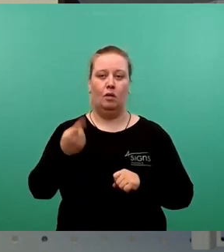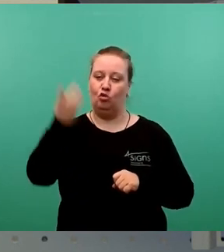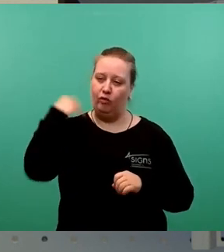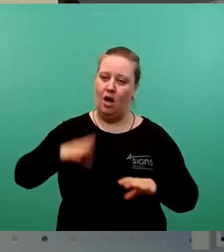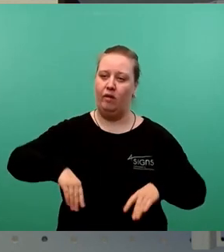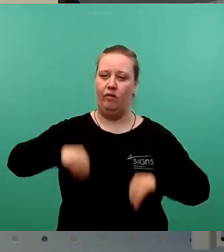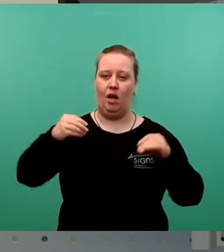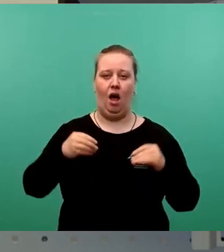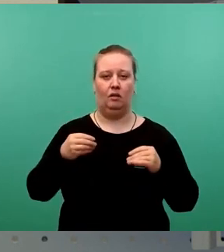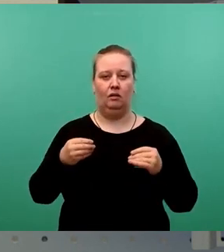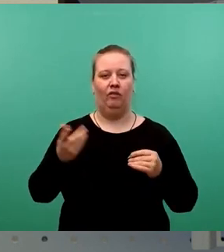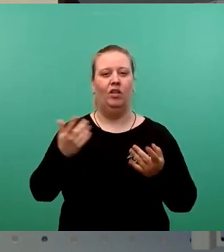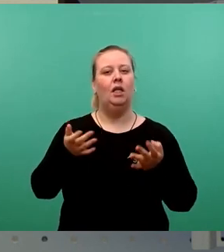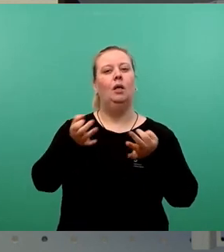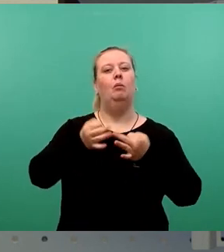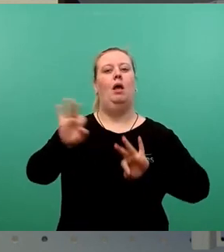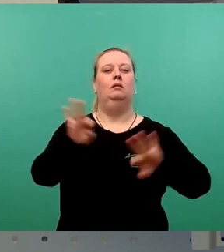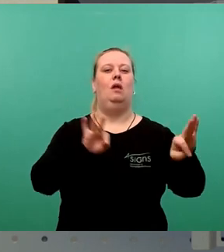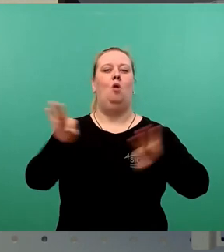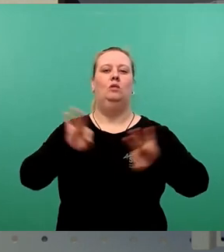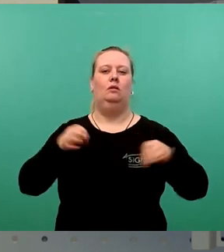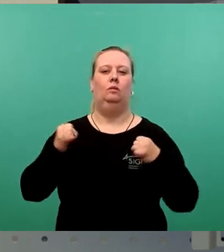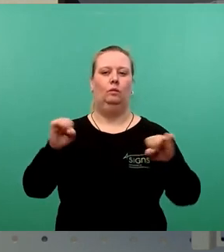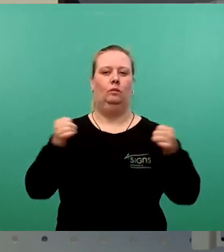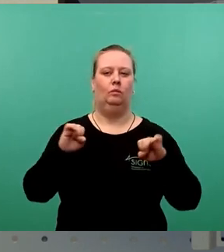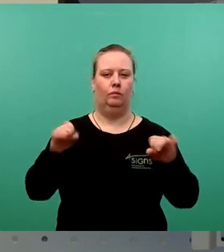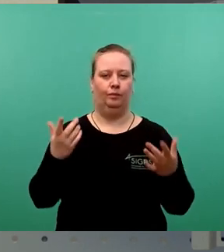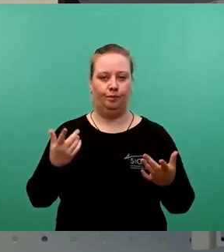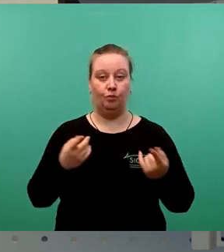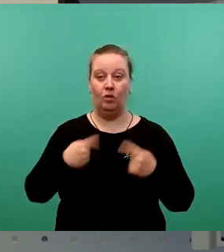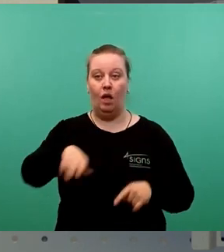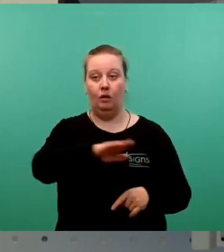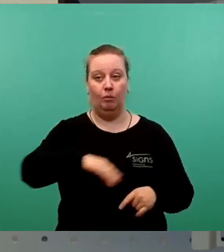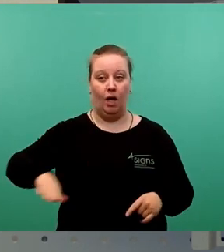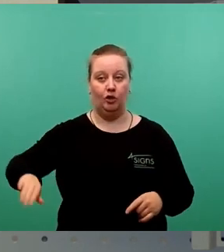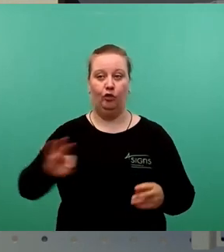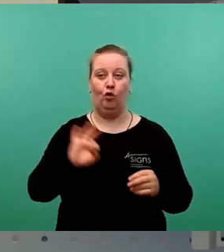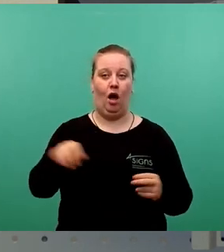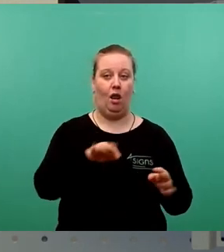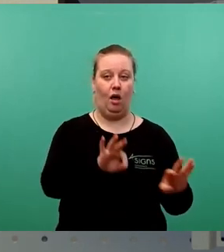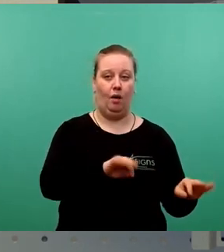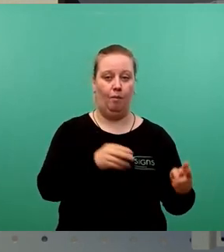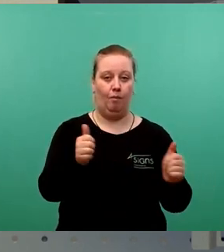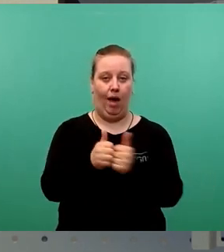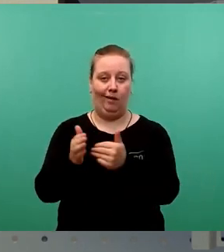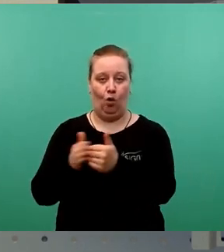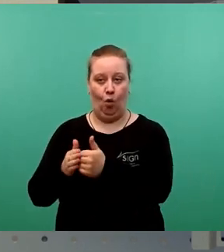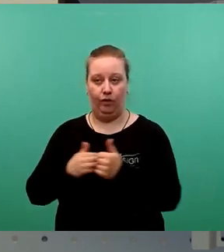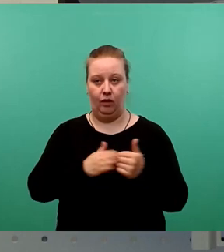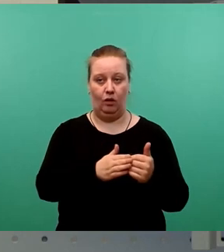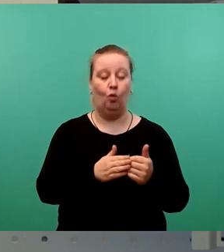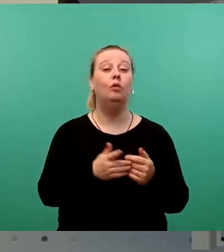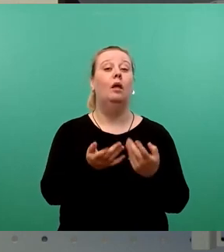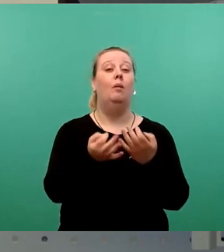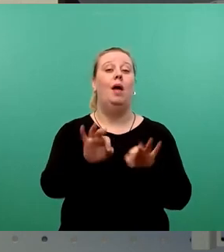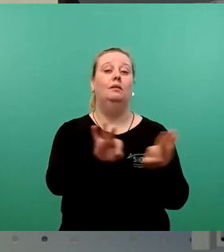für eine Bestenauslese eingesetzt hat, dies in allen Bereichen für alle Beigeordnete. Und Bestenauslese bedeutet in